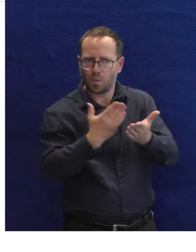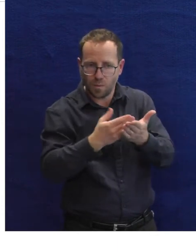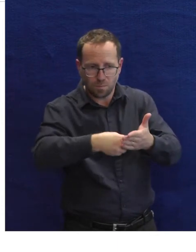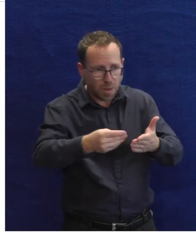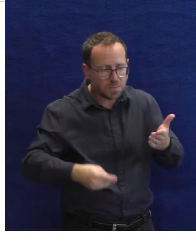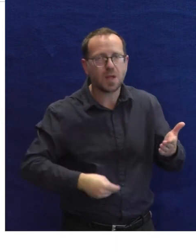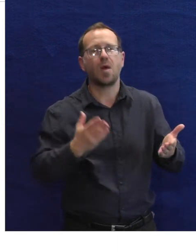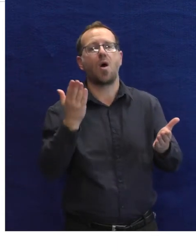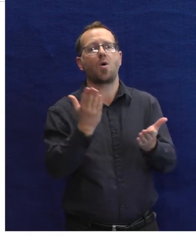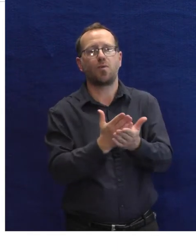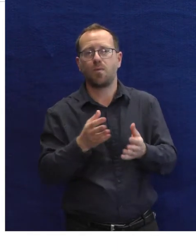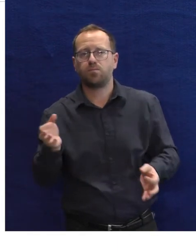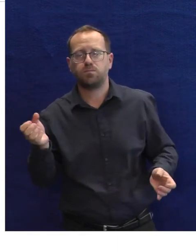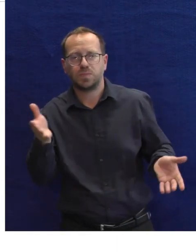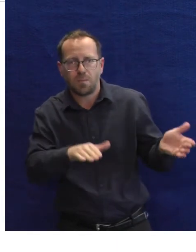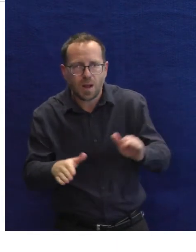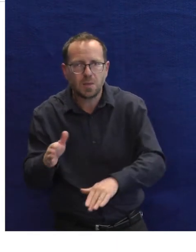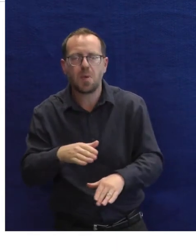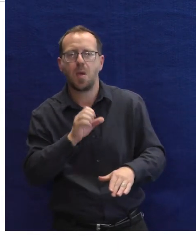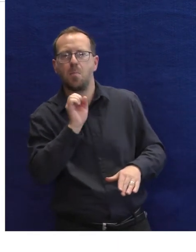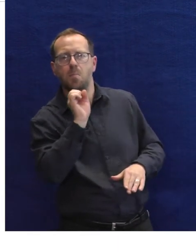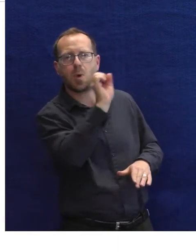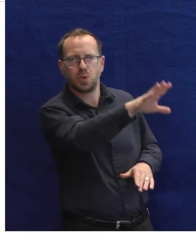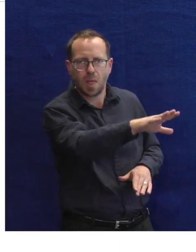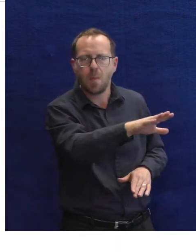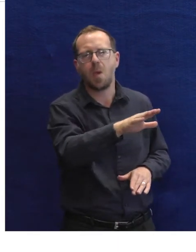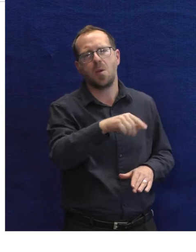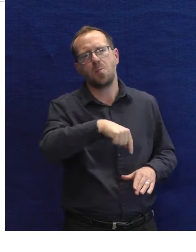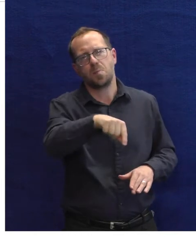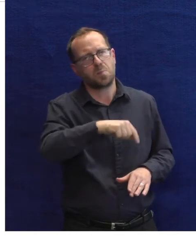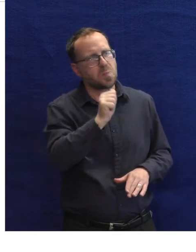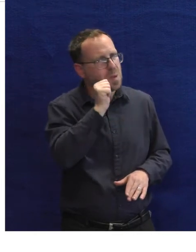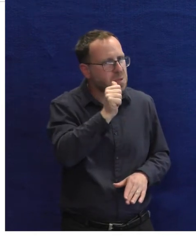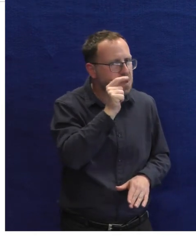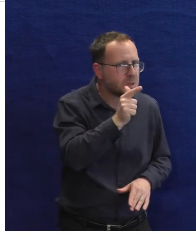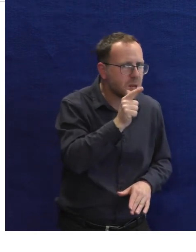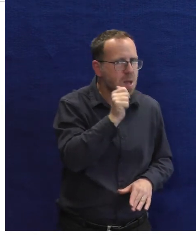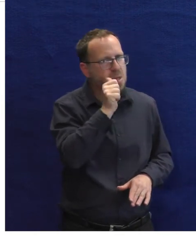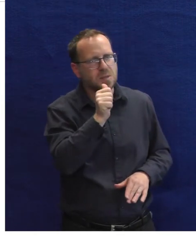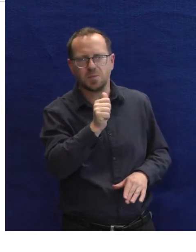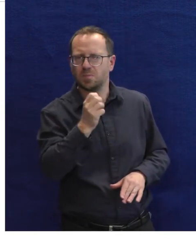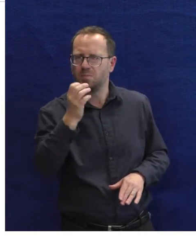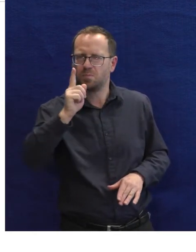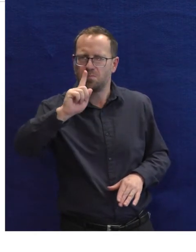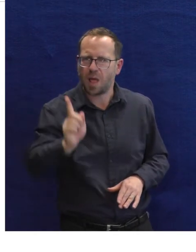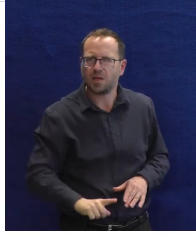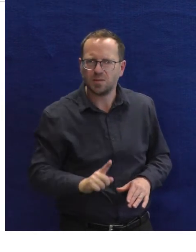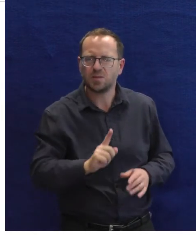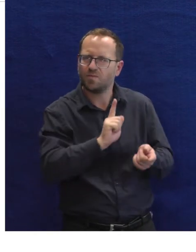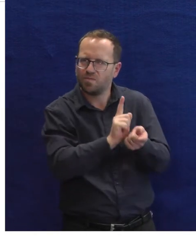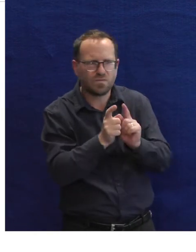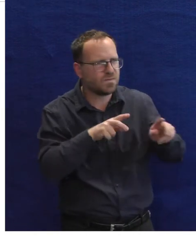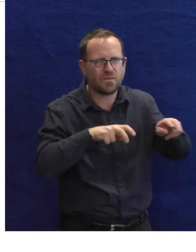žádný problém, balíček balíme, pomůcku odesíláme a po odeslání většinou do druhého dne ji máte doma, takže